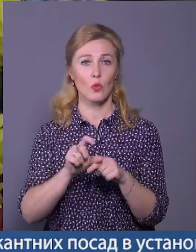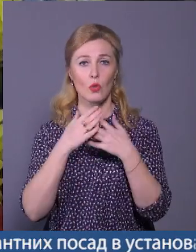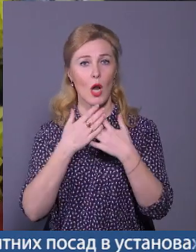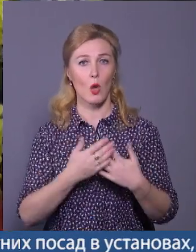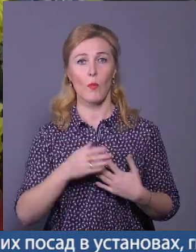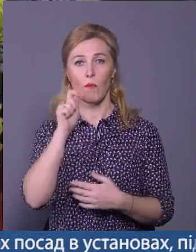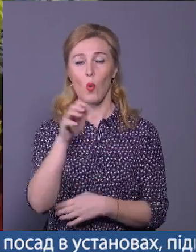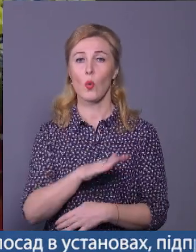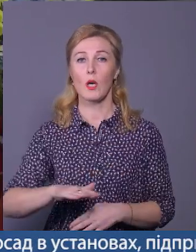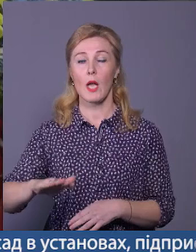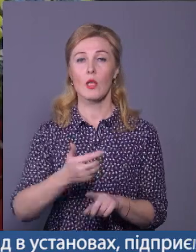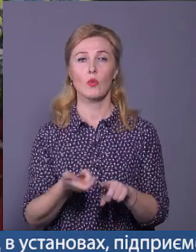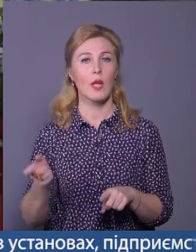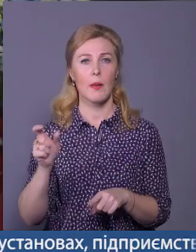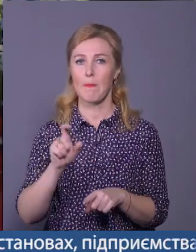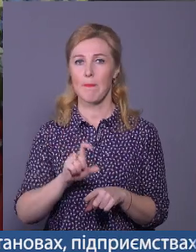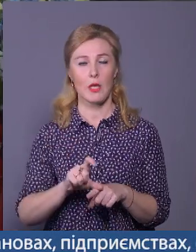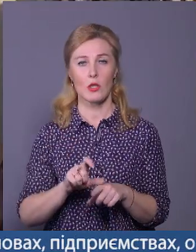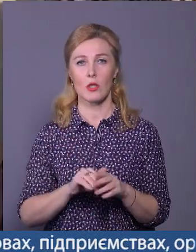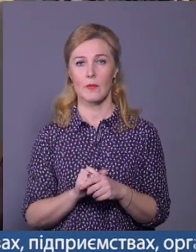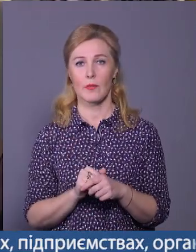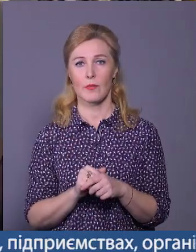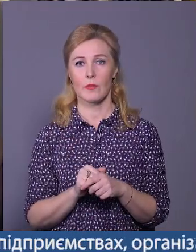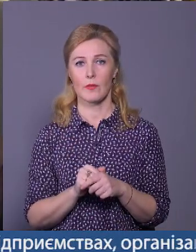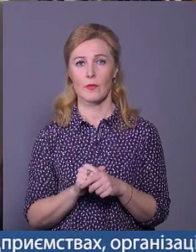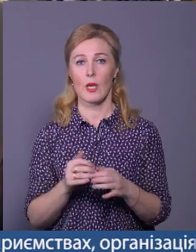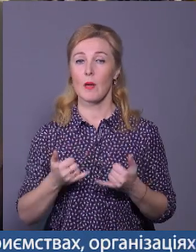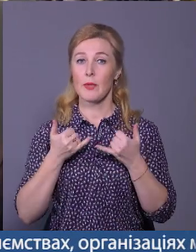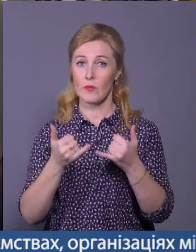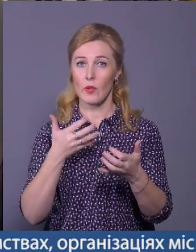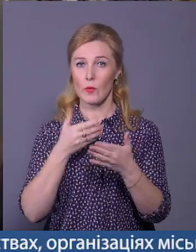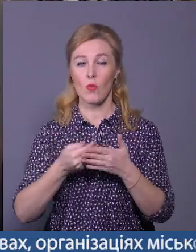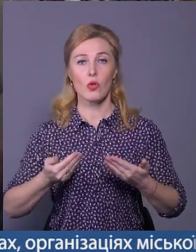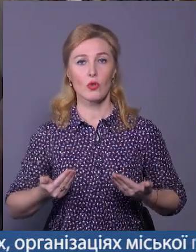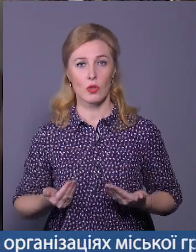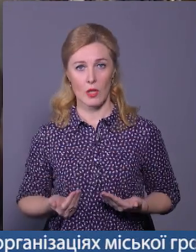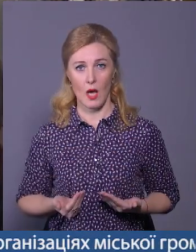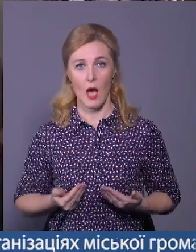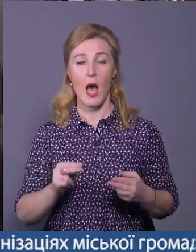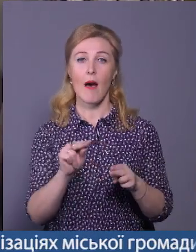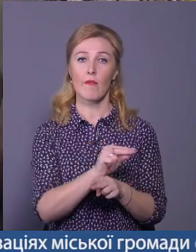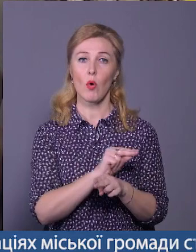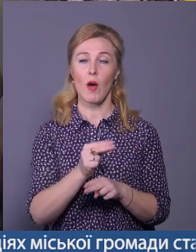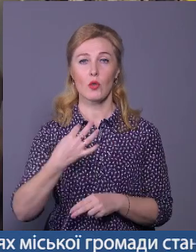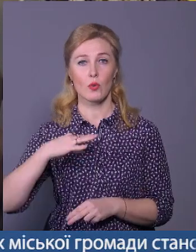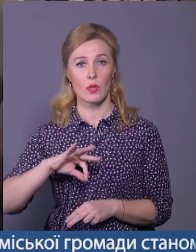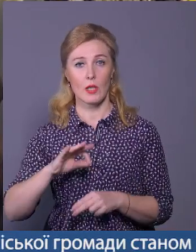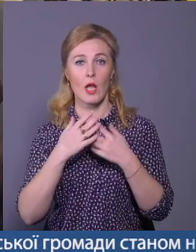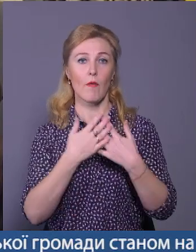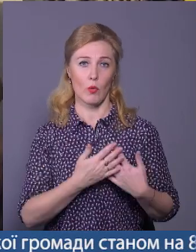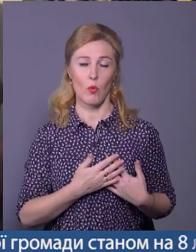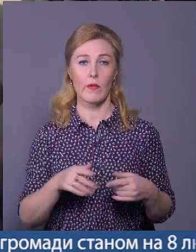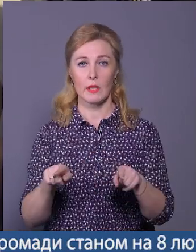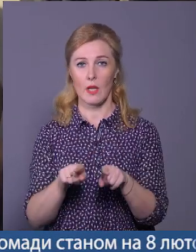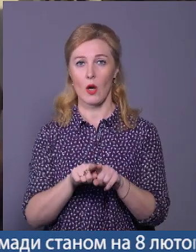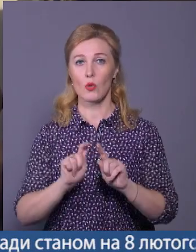Україну найбільше. І присвятив своє життя, виховання сина, в любові також.